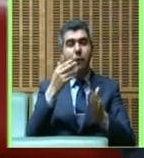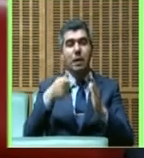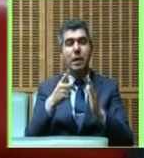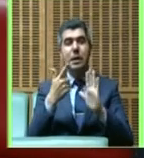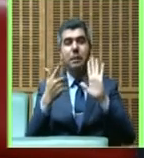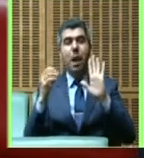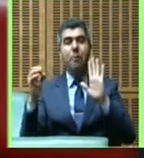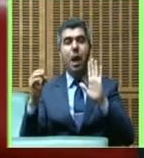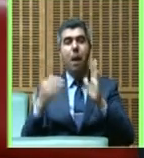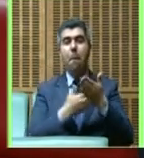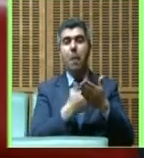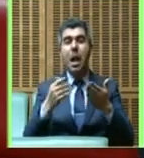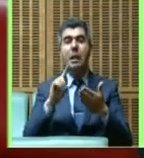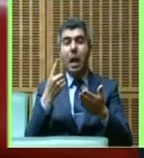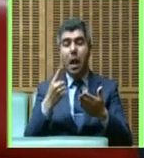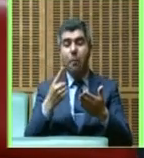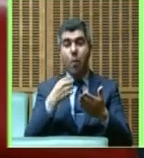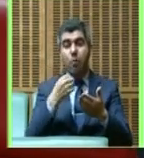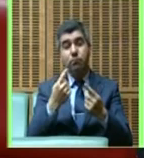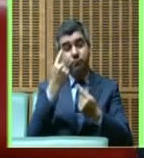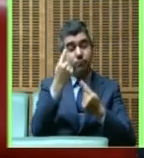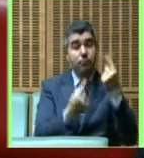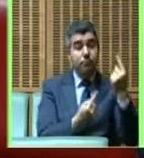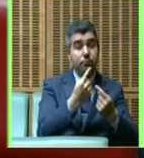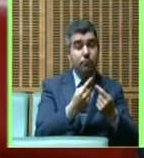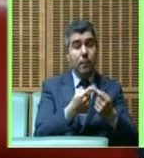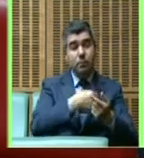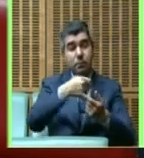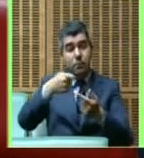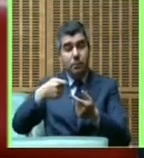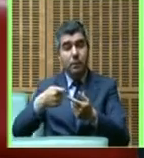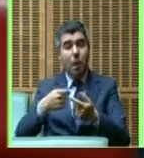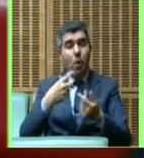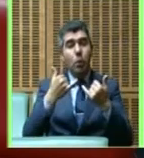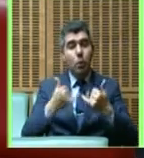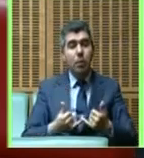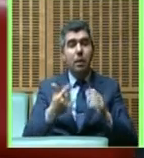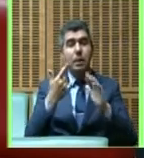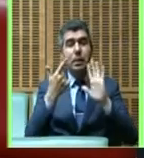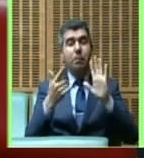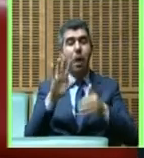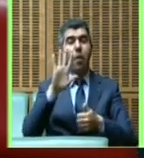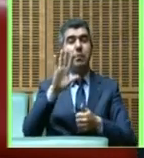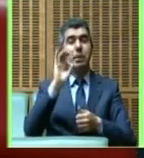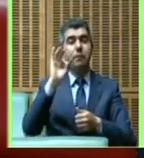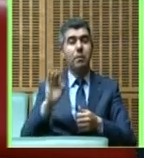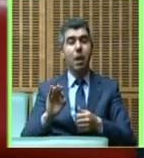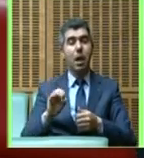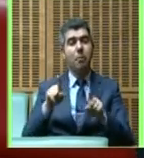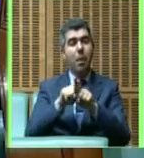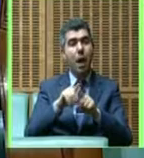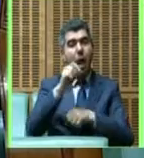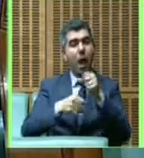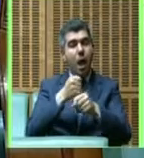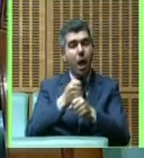تنصرفوه سنويا على الصيانة نحاولو أننا على الأقل رجعو كما وصلنا اليوم سبعة وخمسين في المية ونحاولو الرجعو على الأقل خلال هذه السنة في